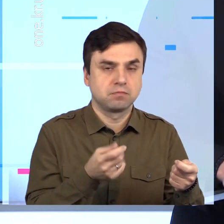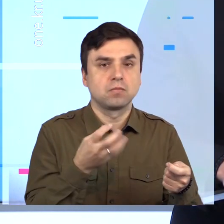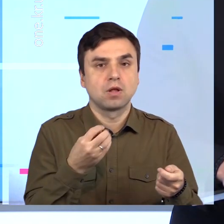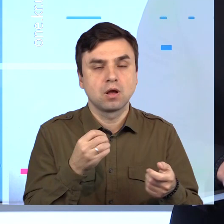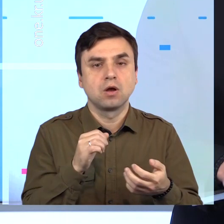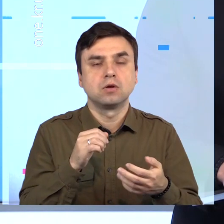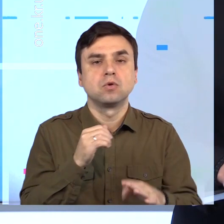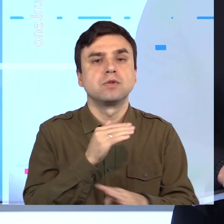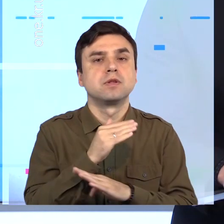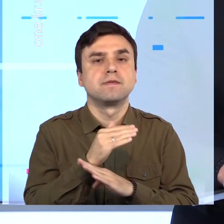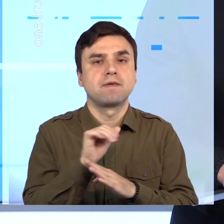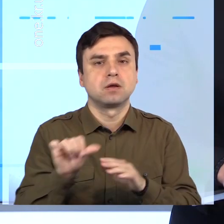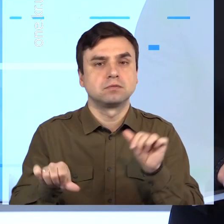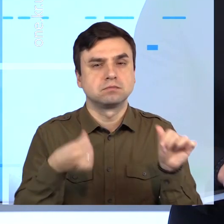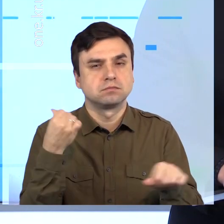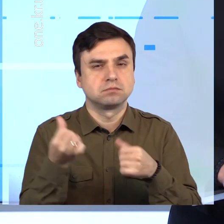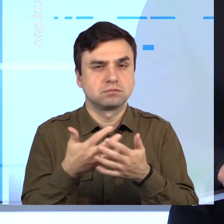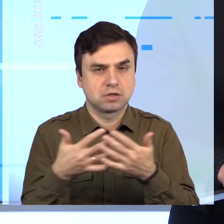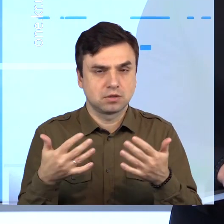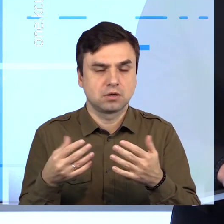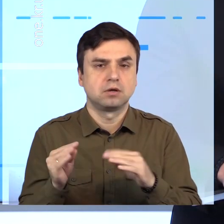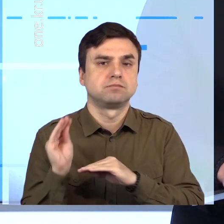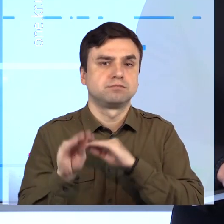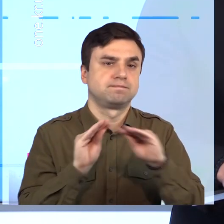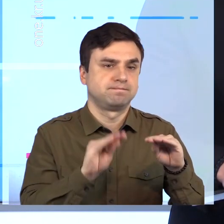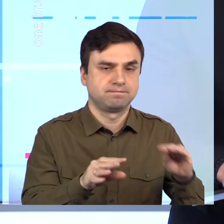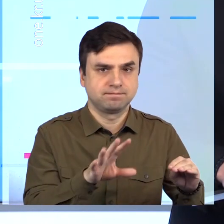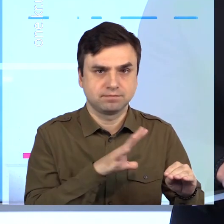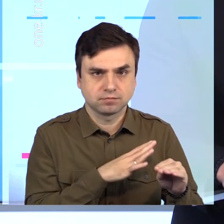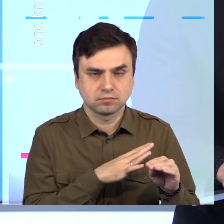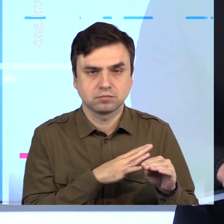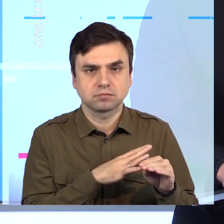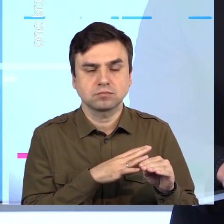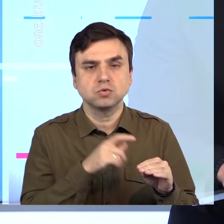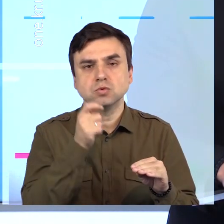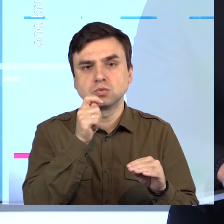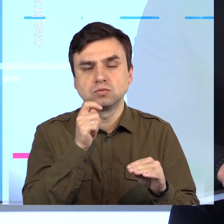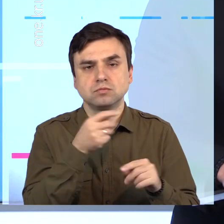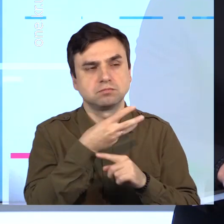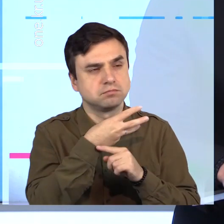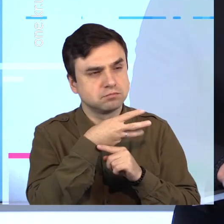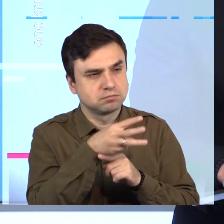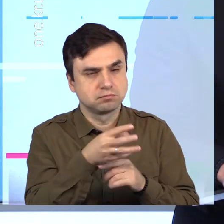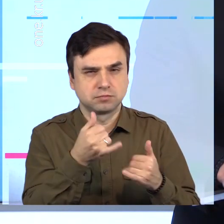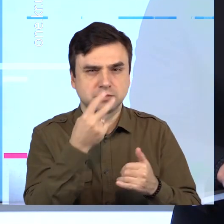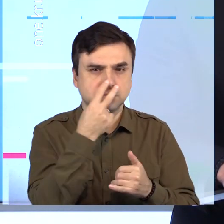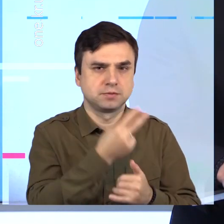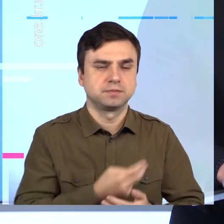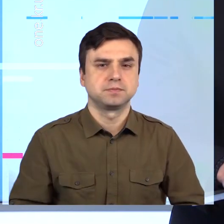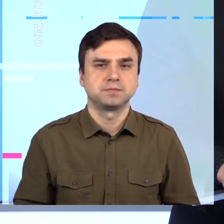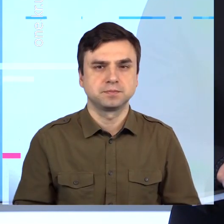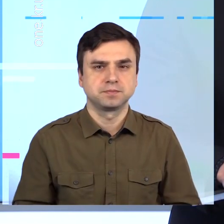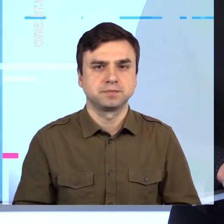майстрів Олександра Канібора та Віталія Колеснікова. На «Артвернісар» завітала і наша знімальна група, більше у